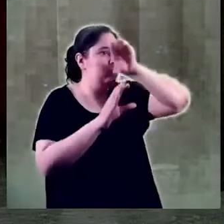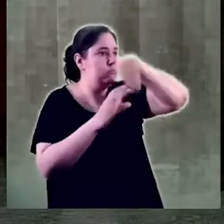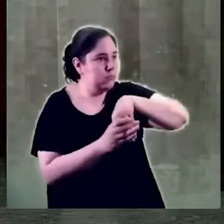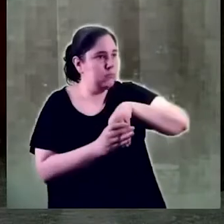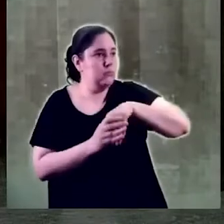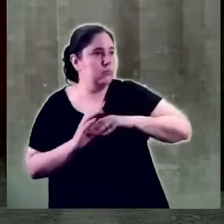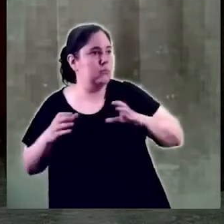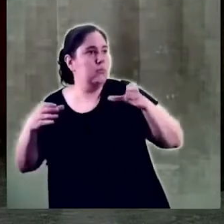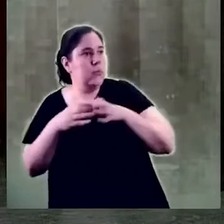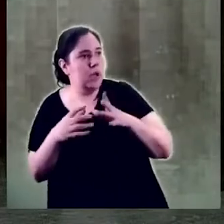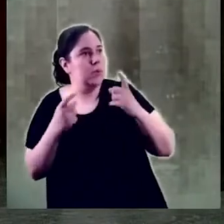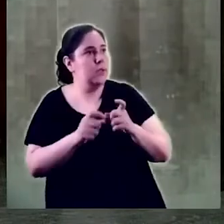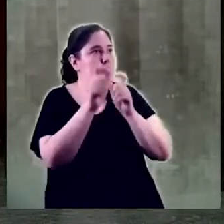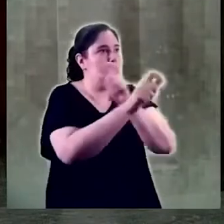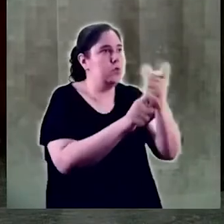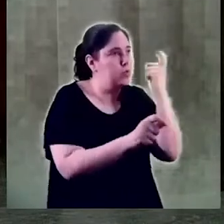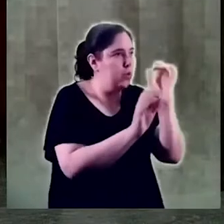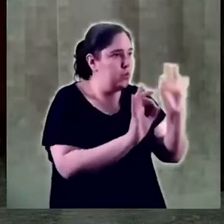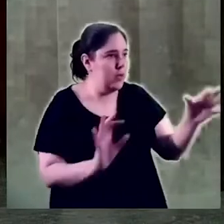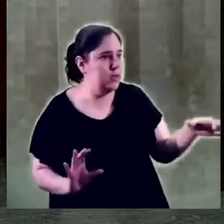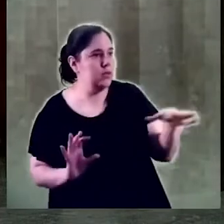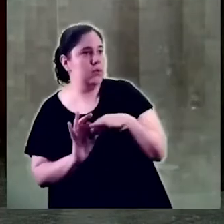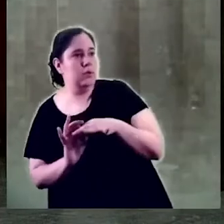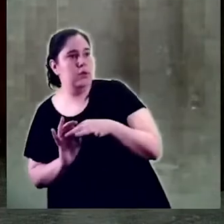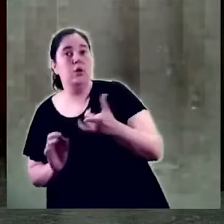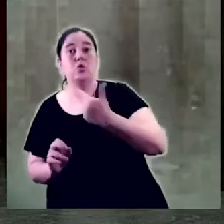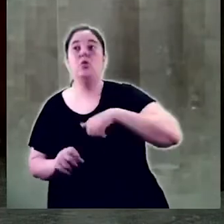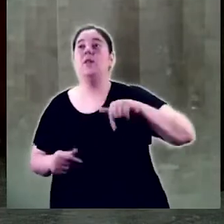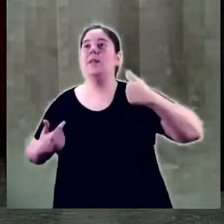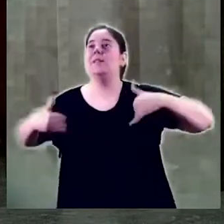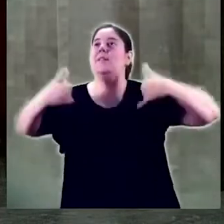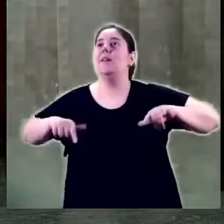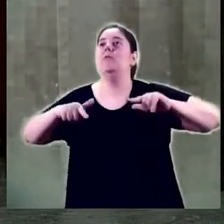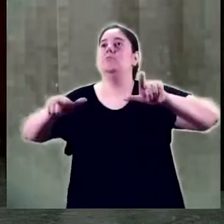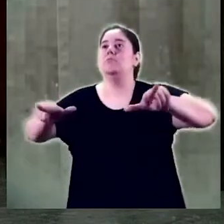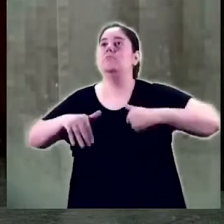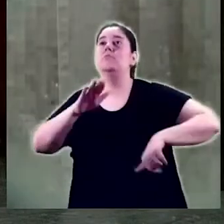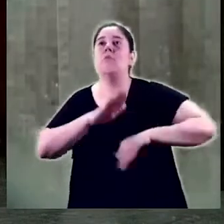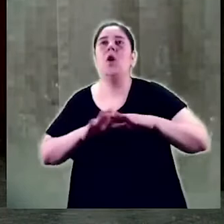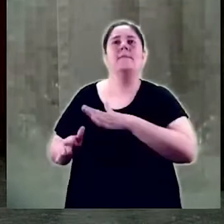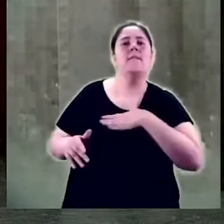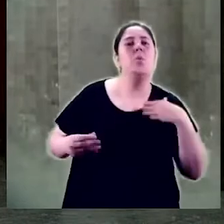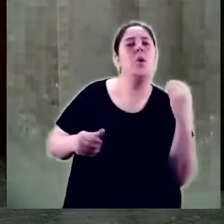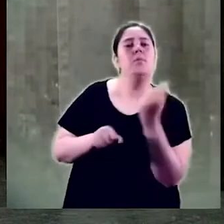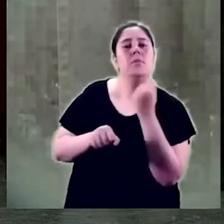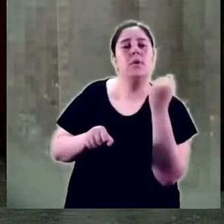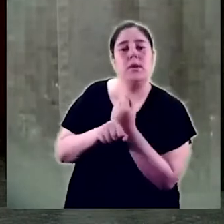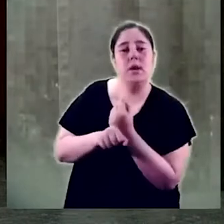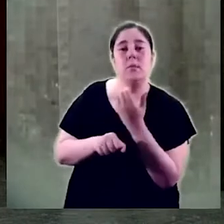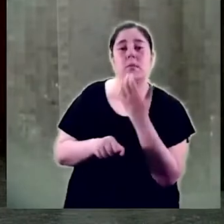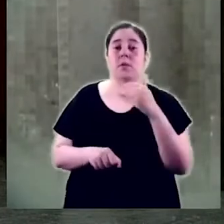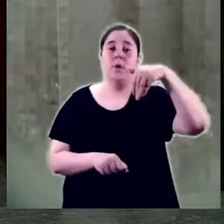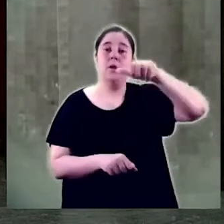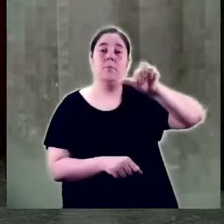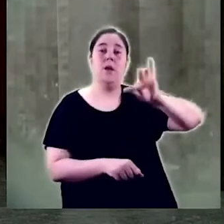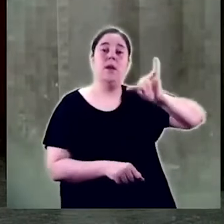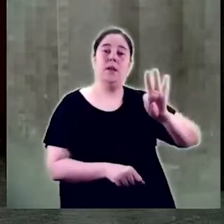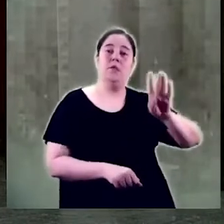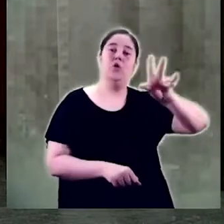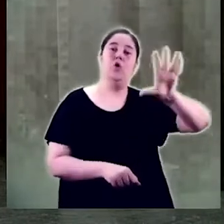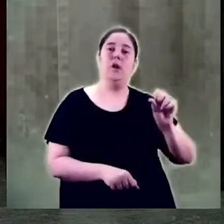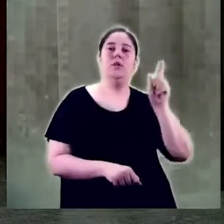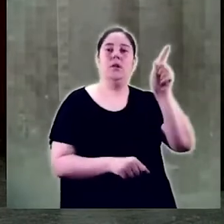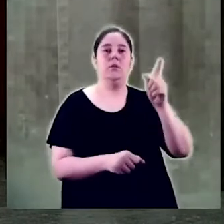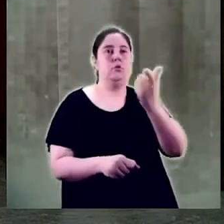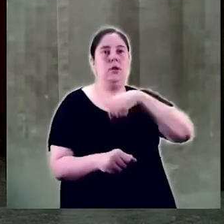seu equip. Estem aquí, volem treballar. I qui ha fet possible que seguim estant aquí és Meri Torres, a dediquem aquest